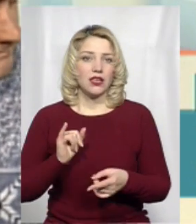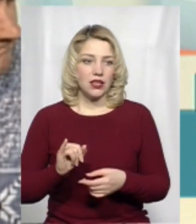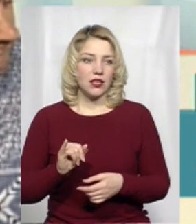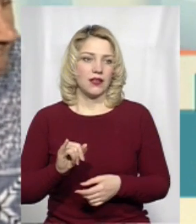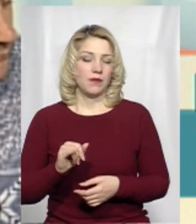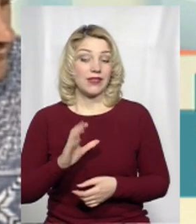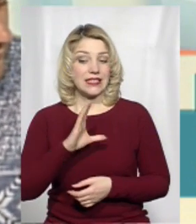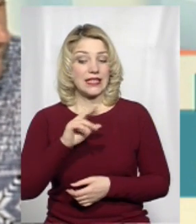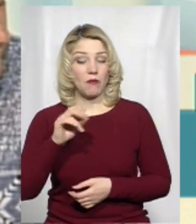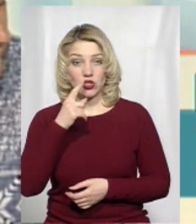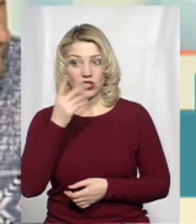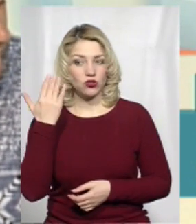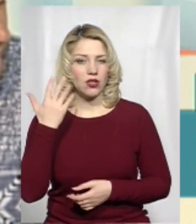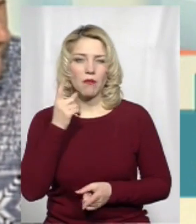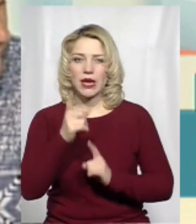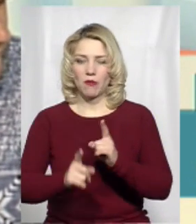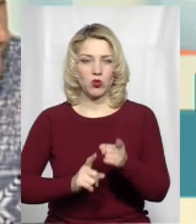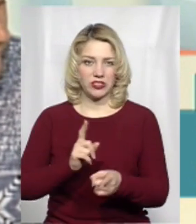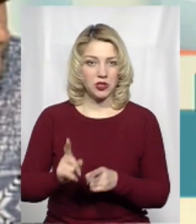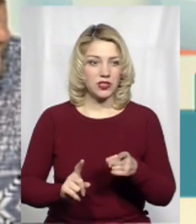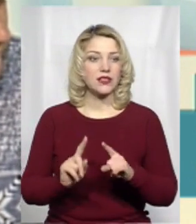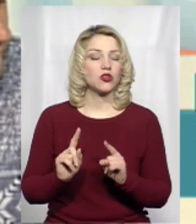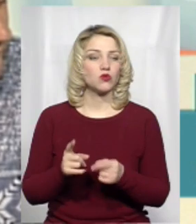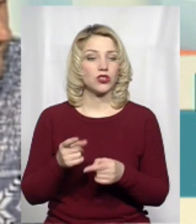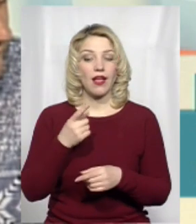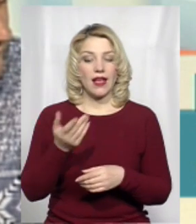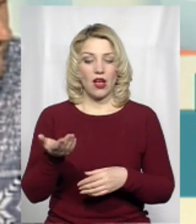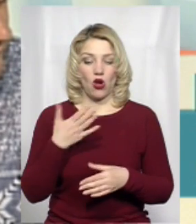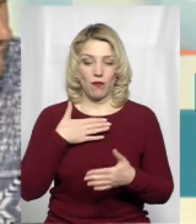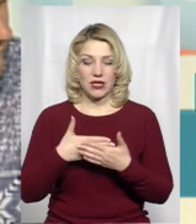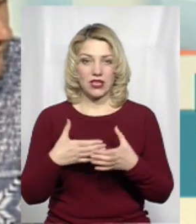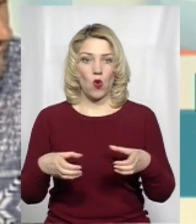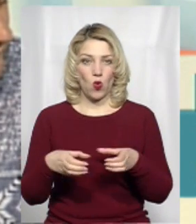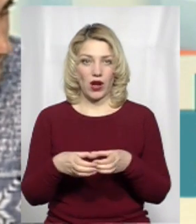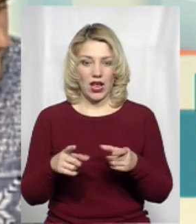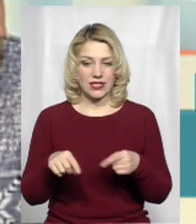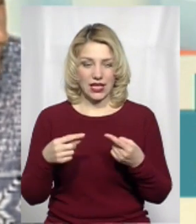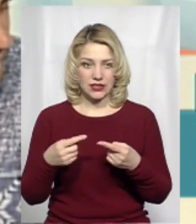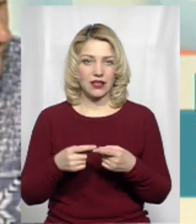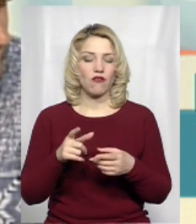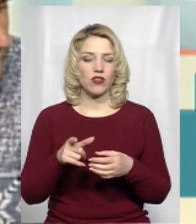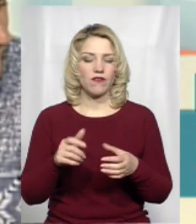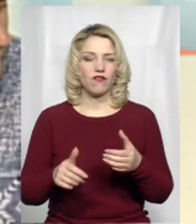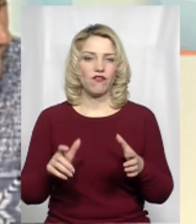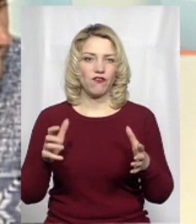Нещодавно самчики преобразилися, оскільки одна з громадських організацій виграла грант на